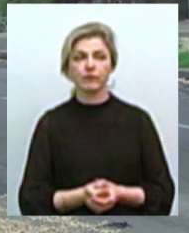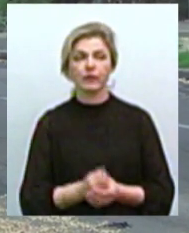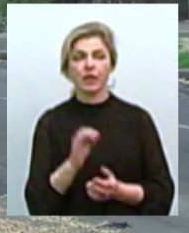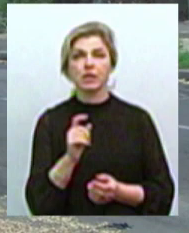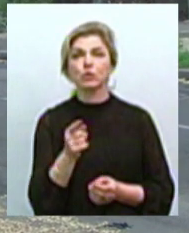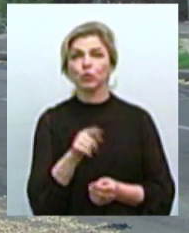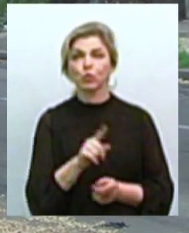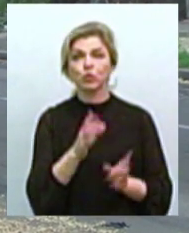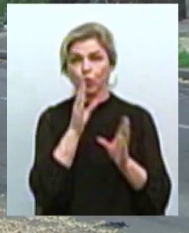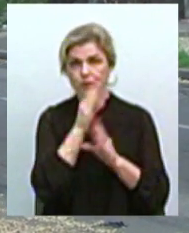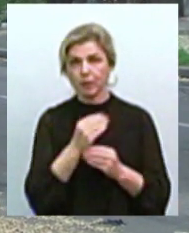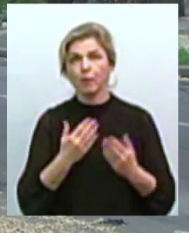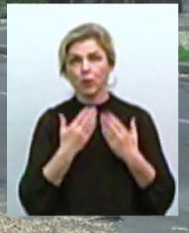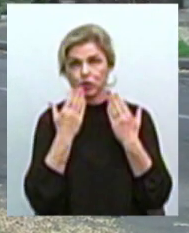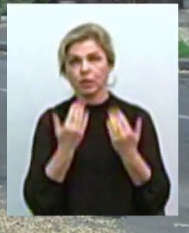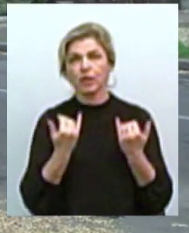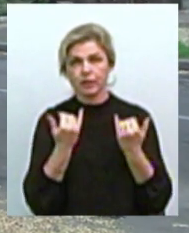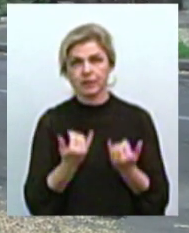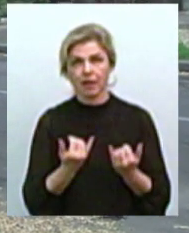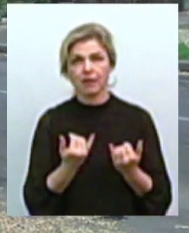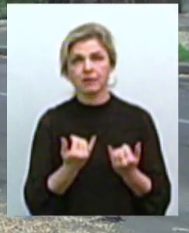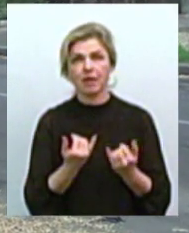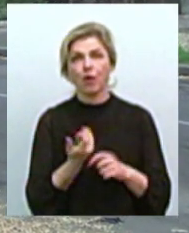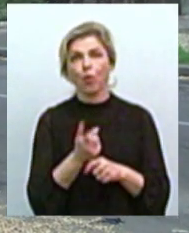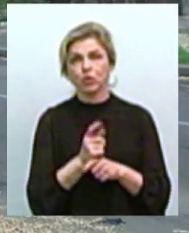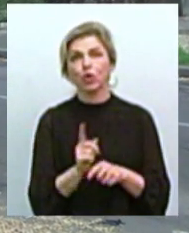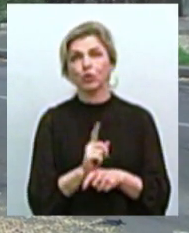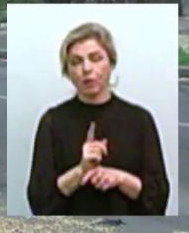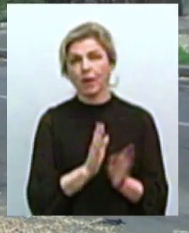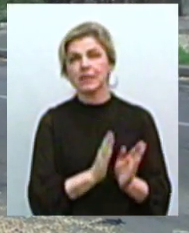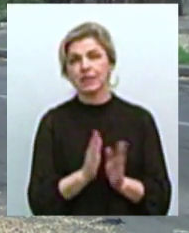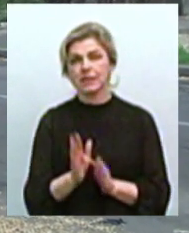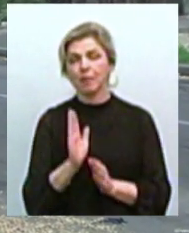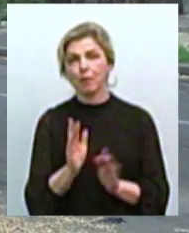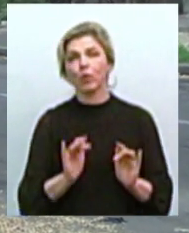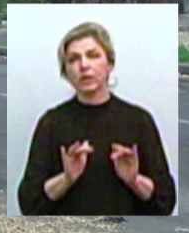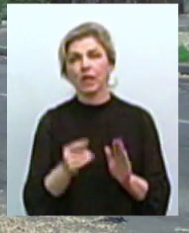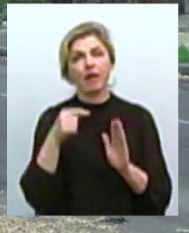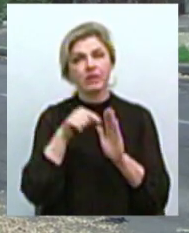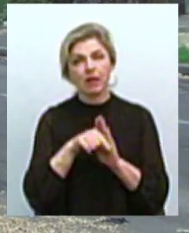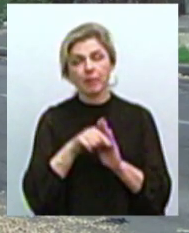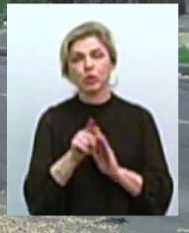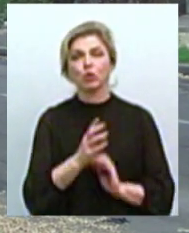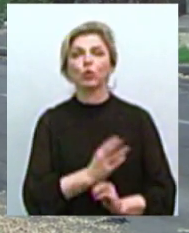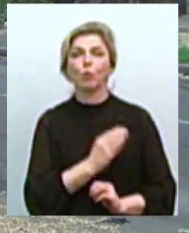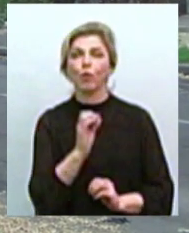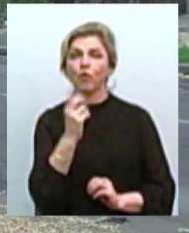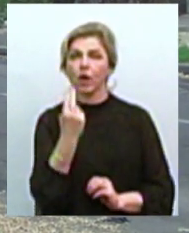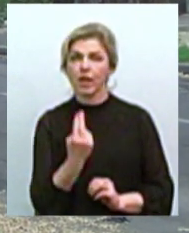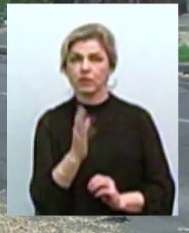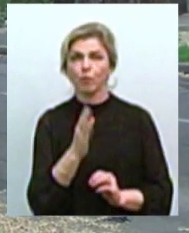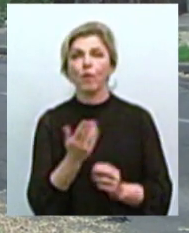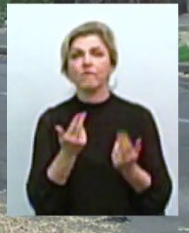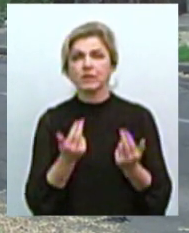що ми встигли прочитати зараз, досить нормальна система буде діяти в тому сенсі, що добровольць буде визнаватись,